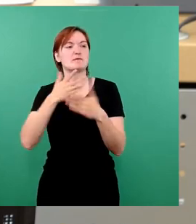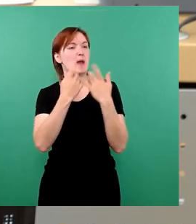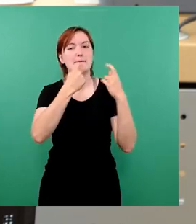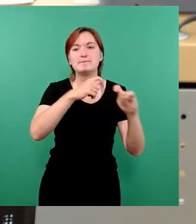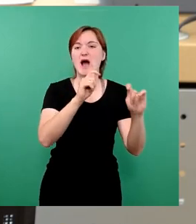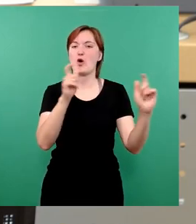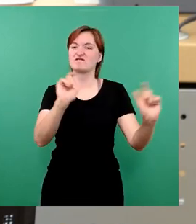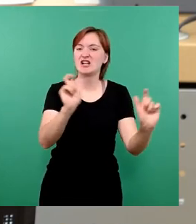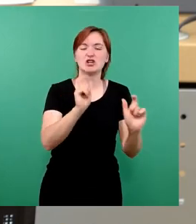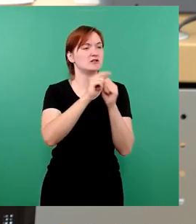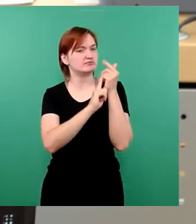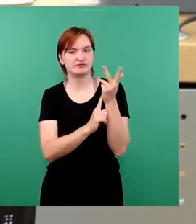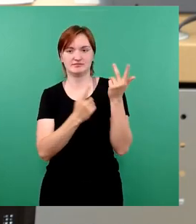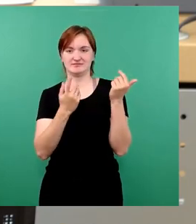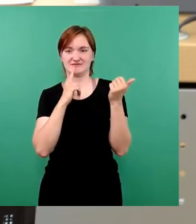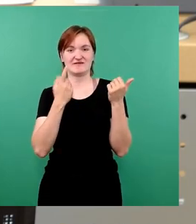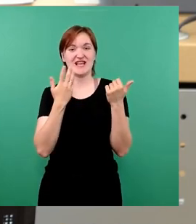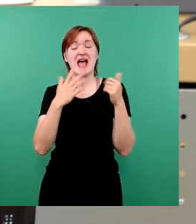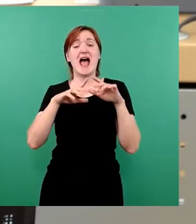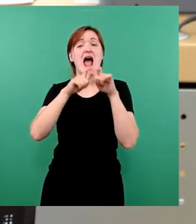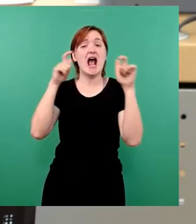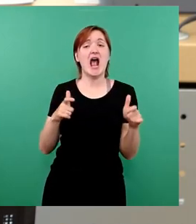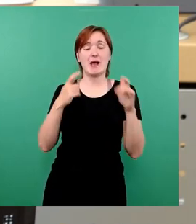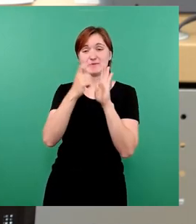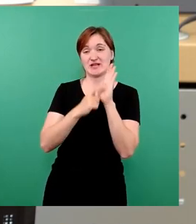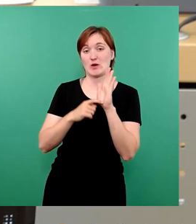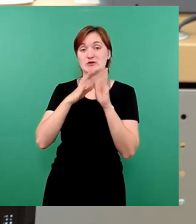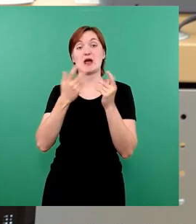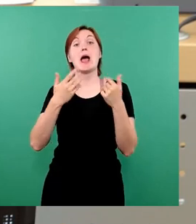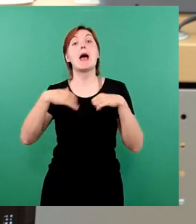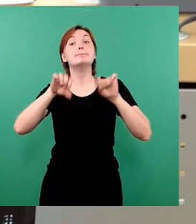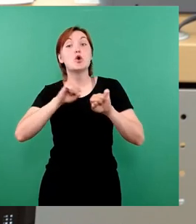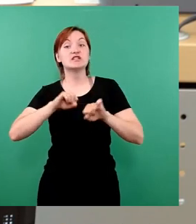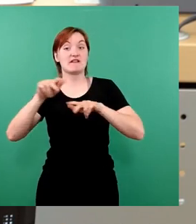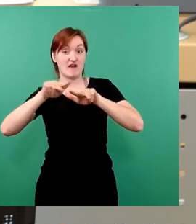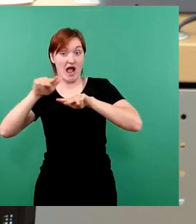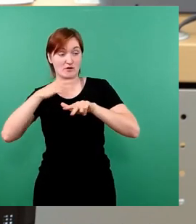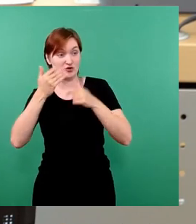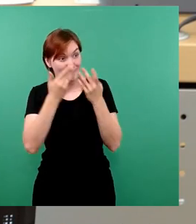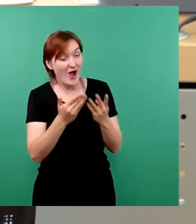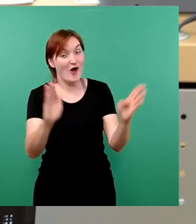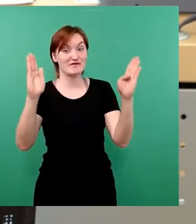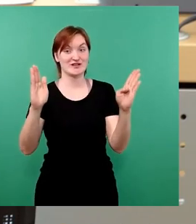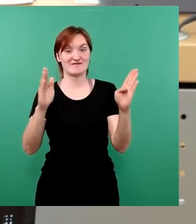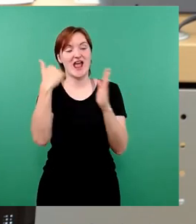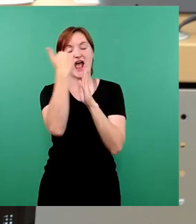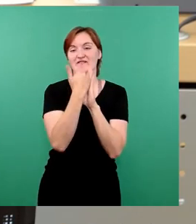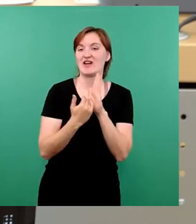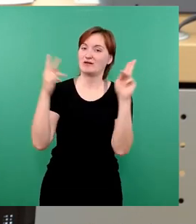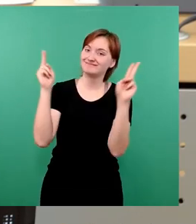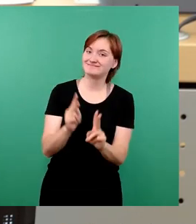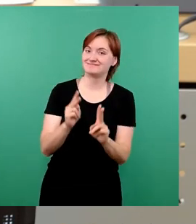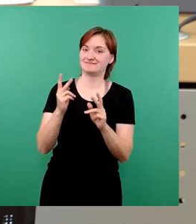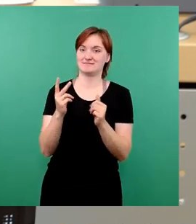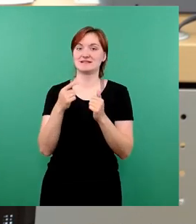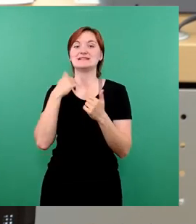Feste oder Veranstaltungen. Wenn die Rahmenbedingungen verbessert werden, Stichwort ermöglichende Verwaltung, eben durch weniger Richtlinien oder Auflagen, wird das der Wirtschaft